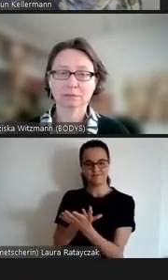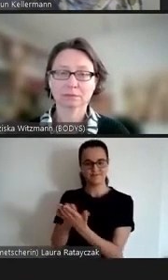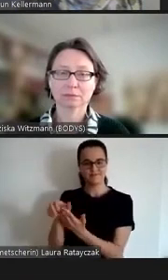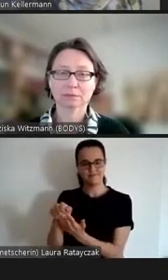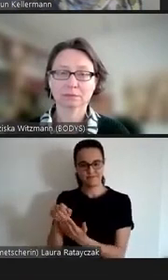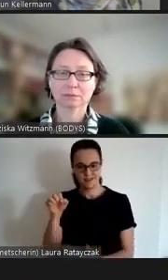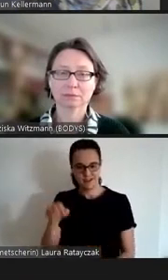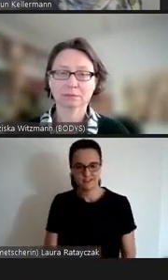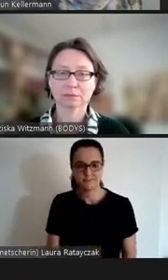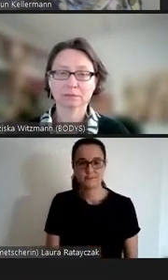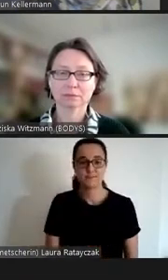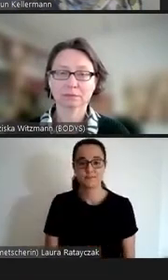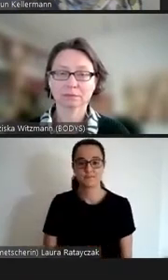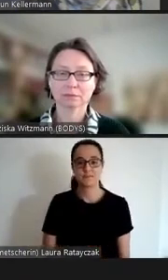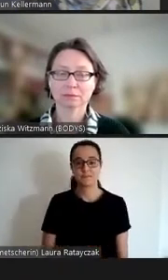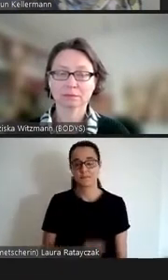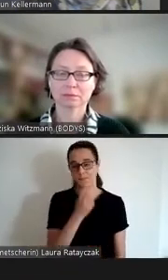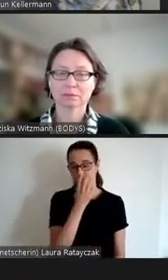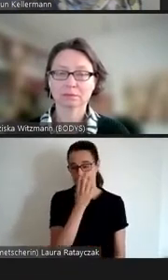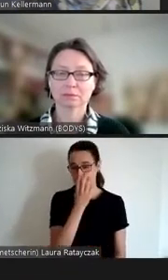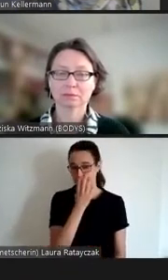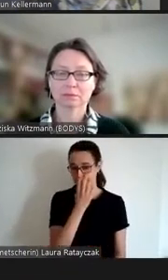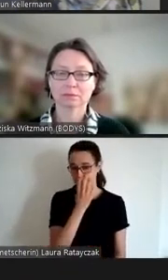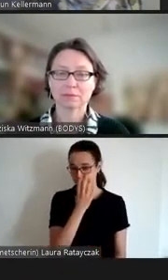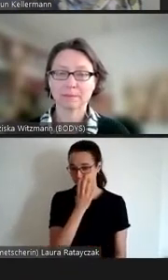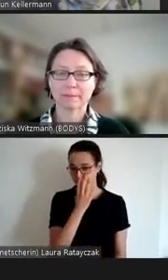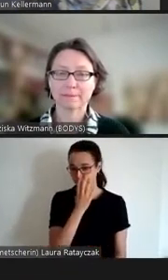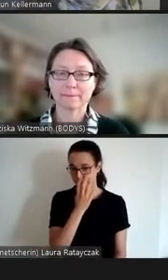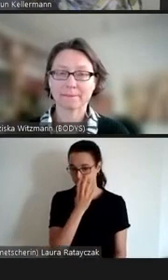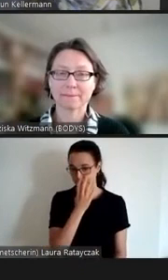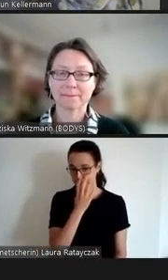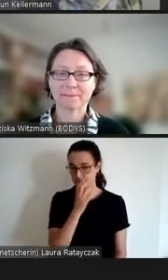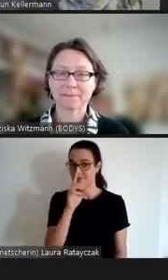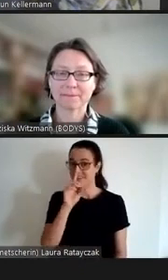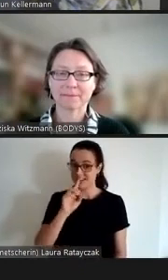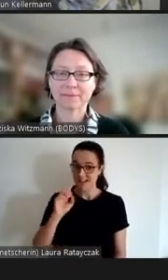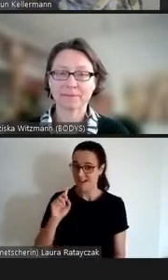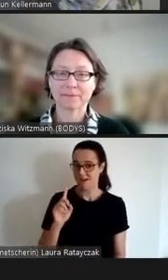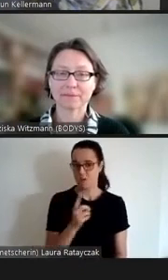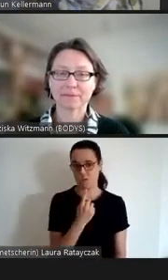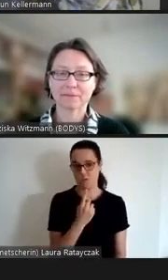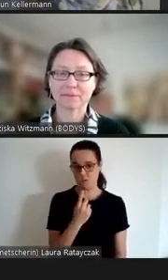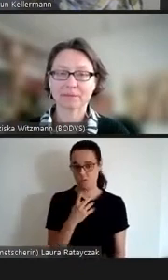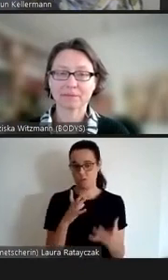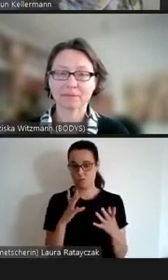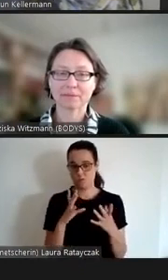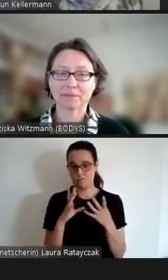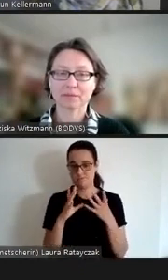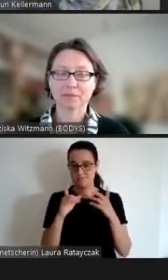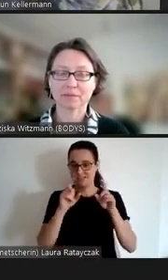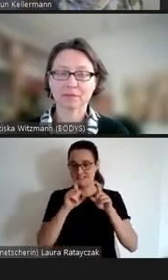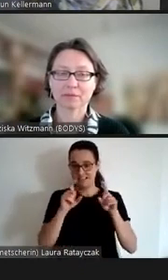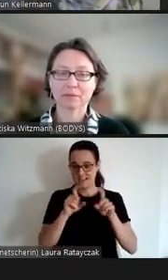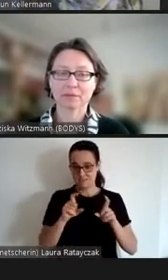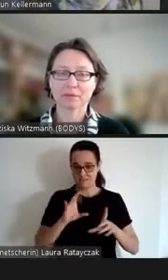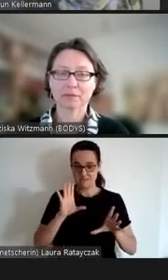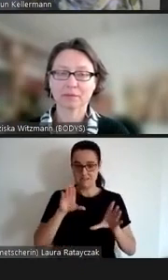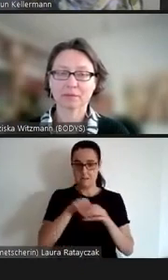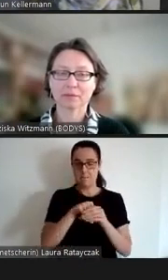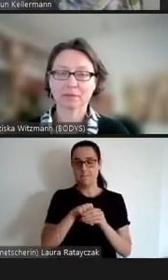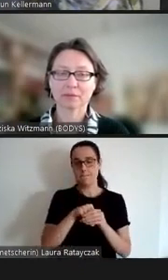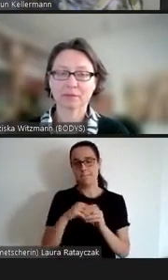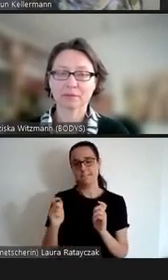nebenbei verhandelt werden aber auch Fragen von gesellschaftlicher